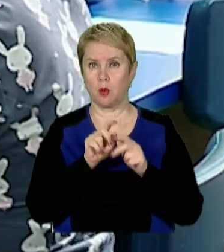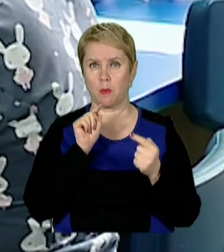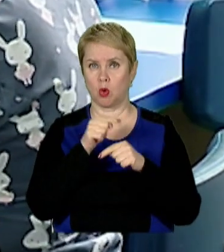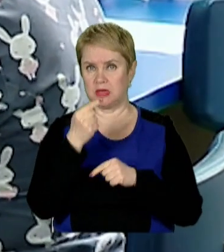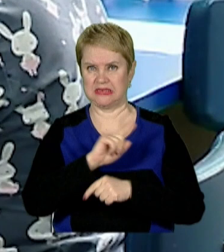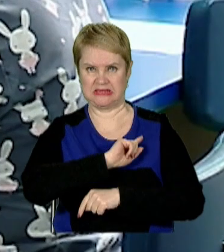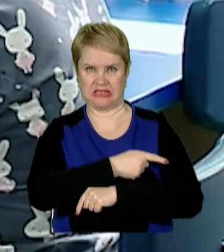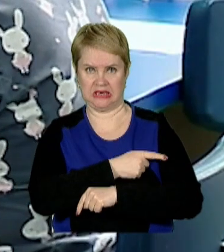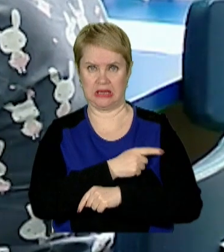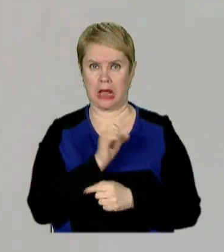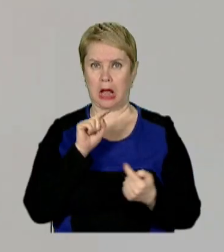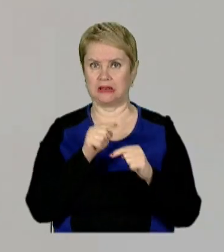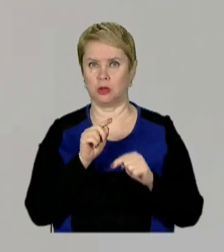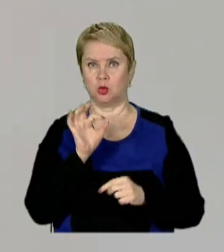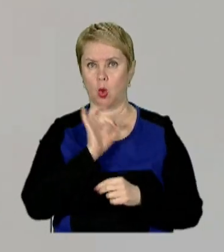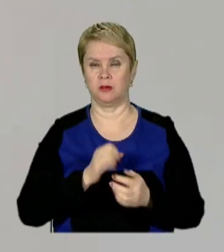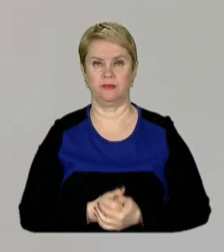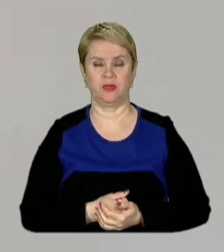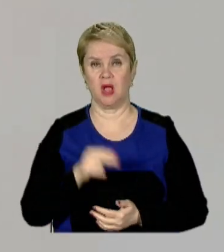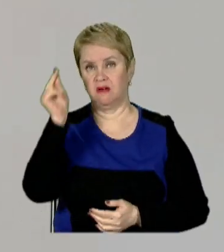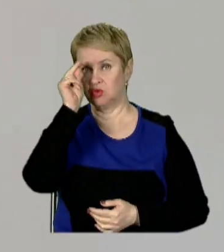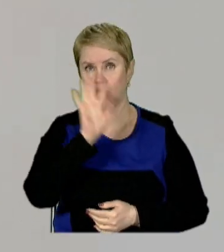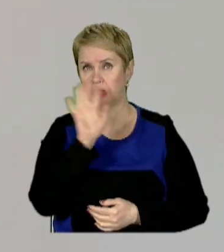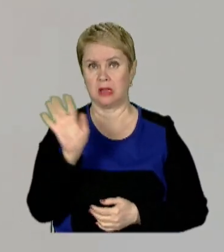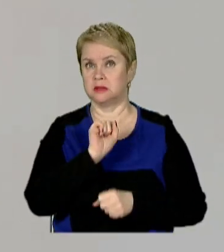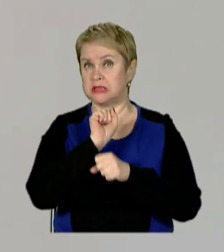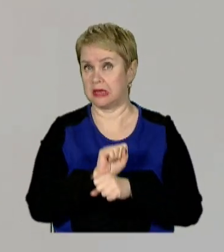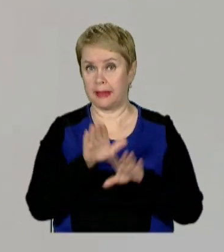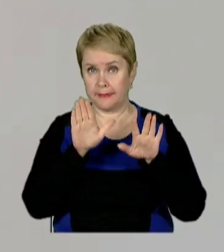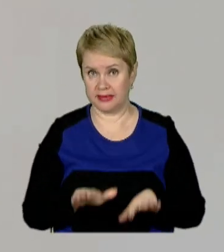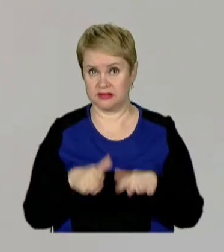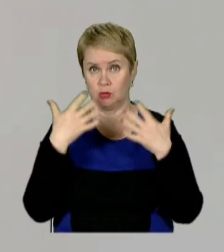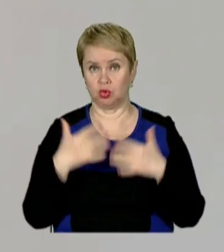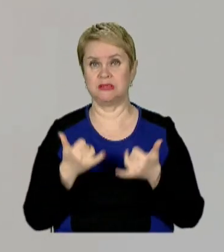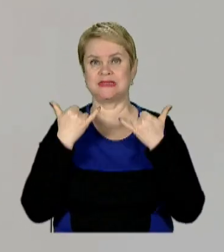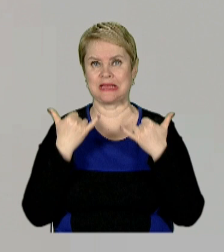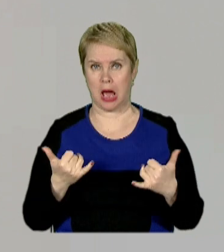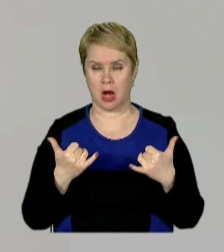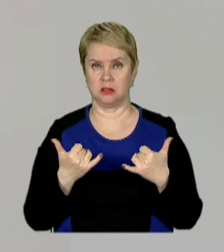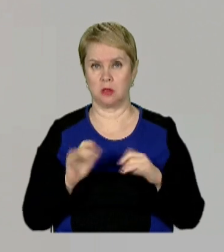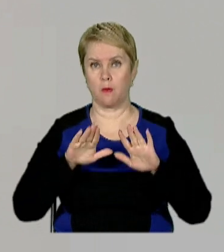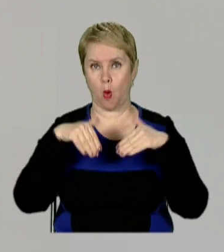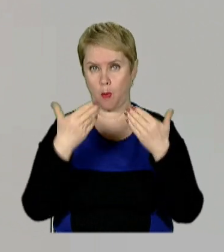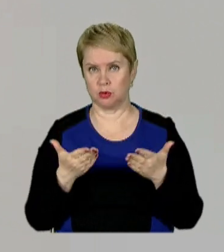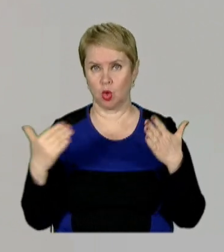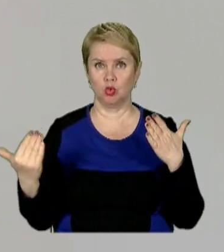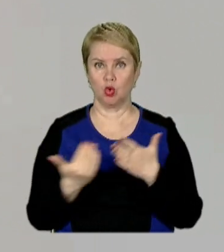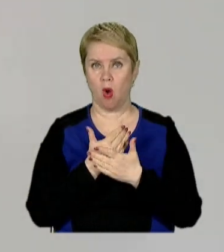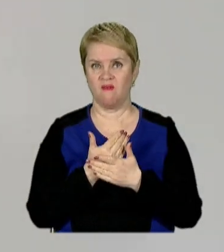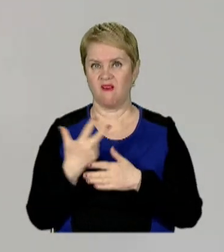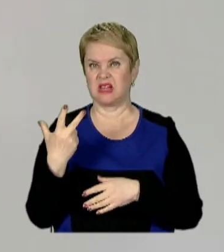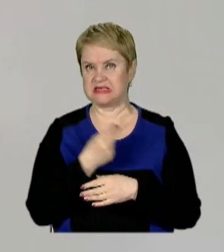нього сильніші антидоти. Вчені не стоять на місці і вже зараз пропонується нова